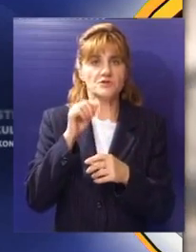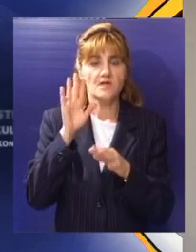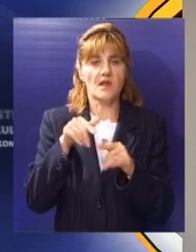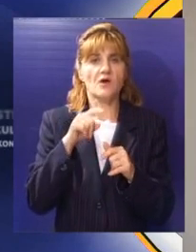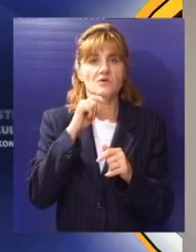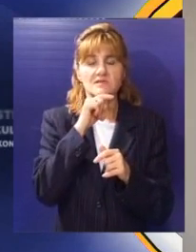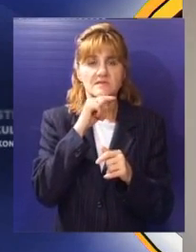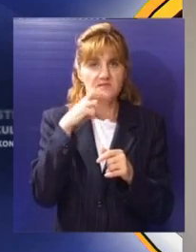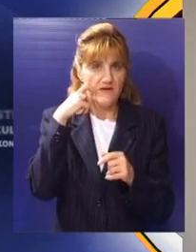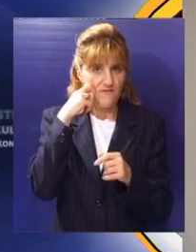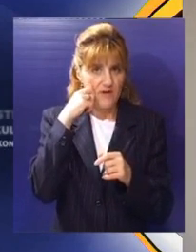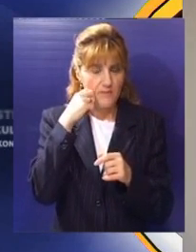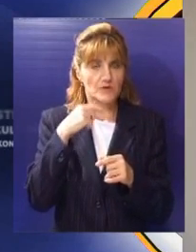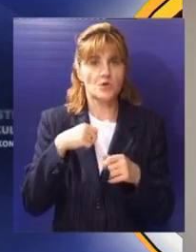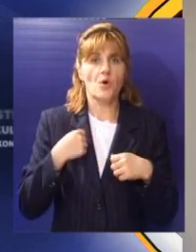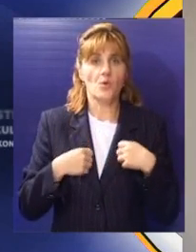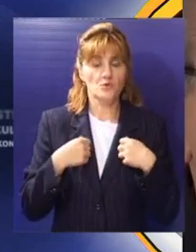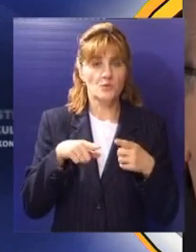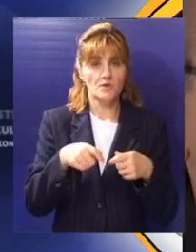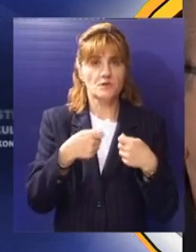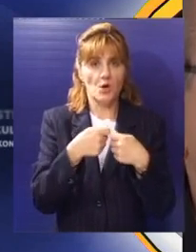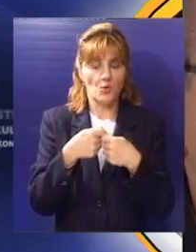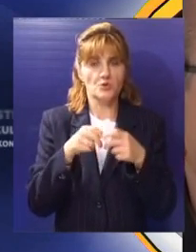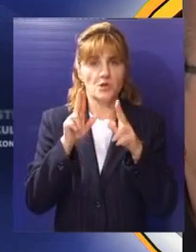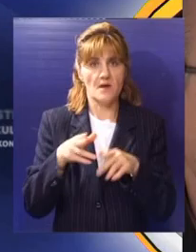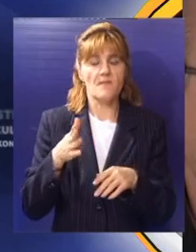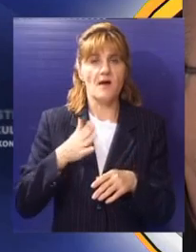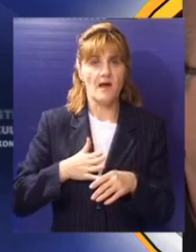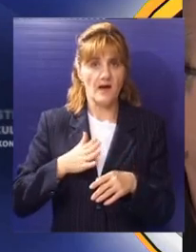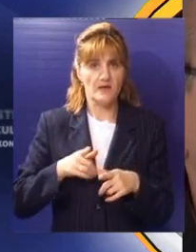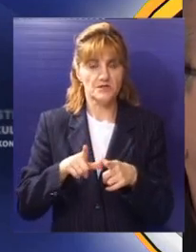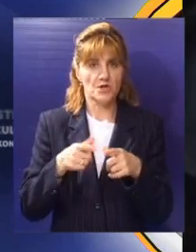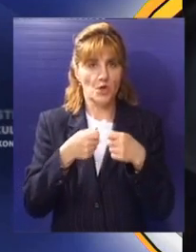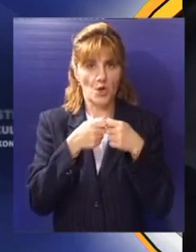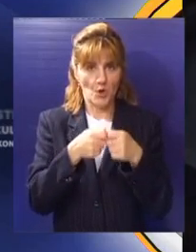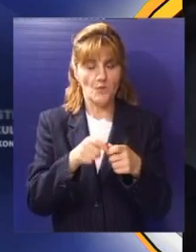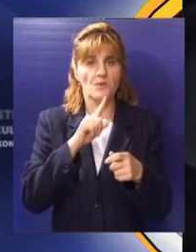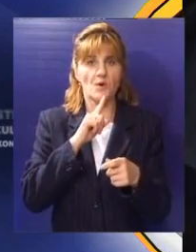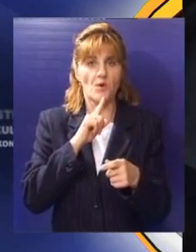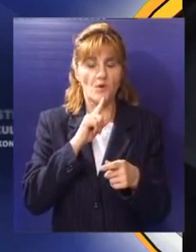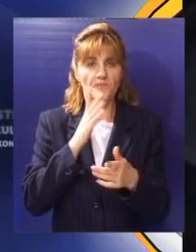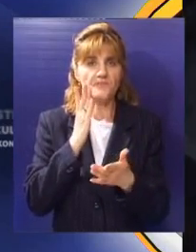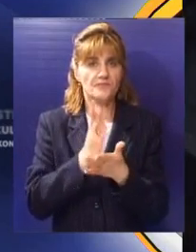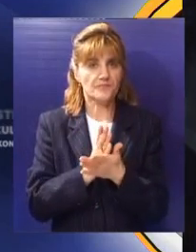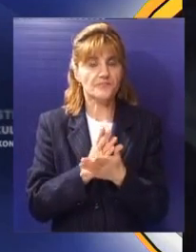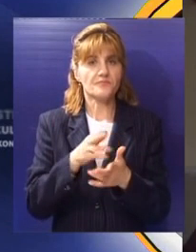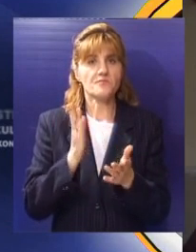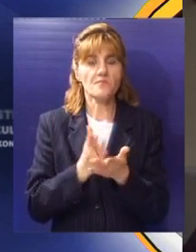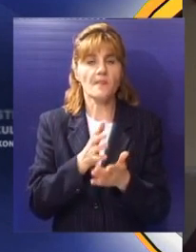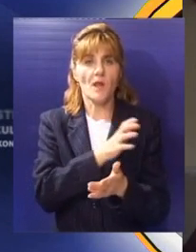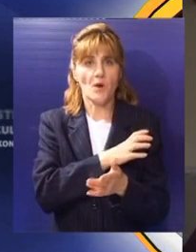nedeljno. U cilju pruženja podrške osobama koje nose stomu u Subotici je osnovano i udruženje građana Urilkos. Pacijenti koji